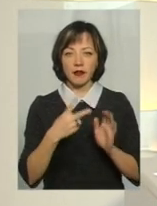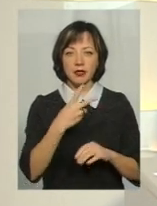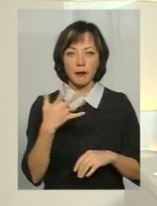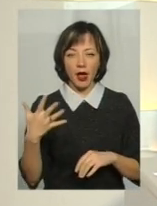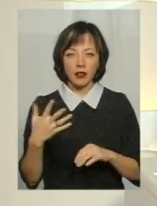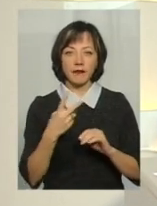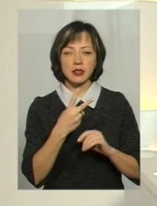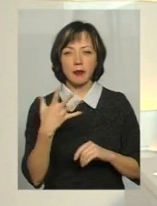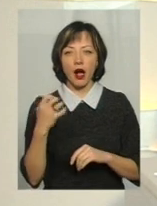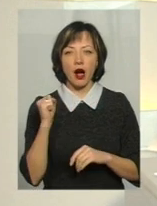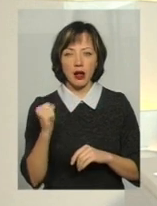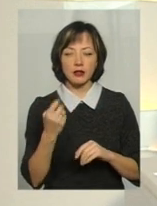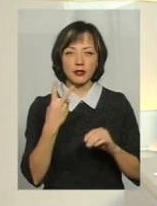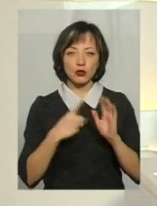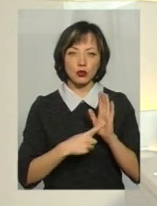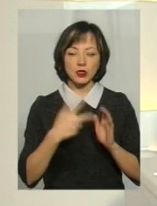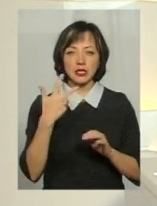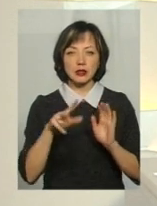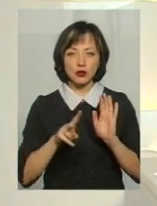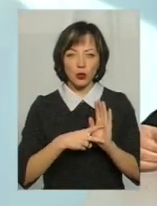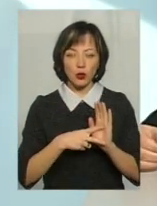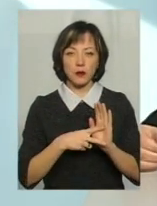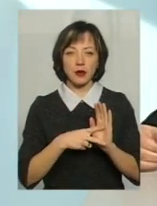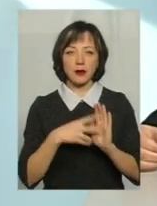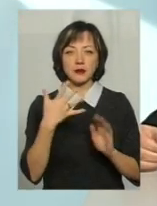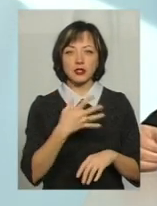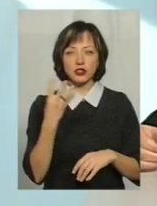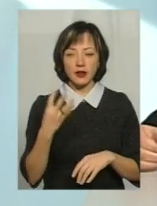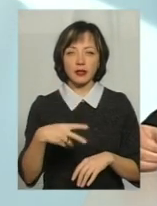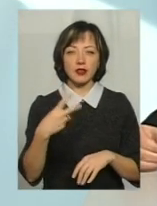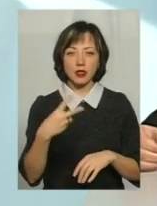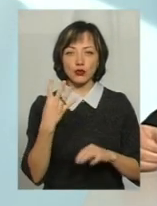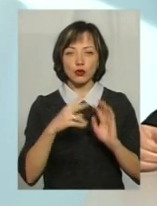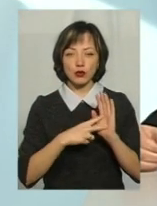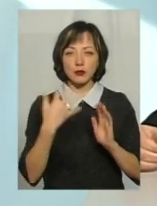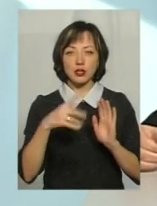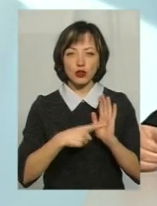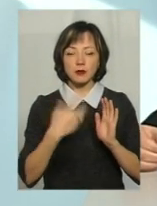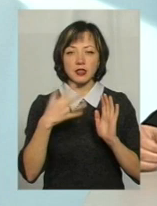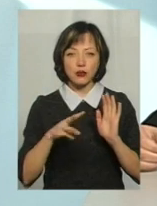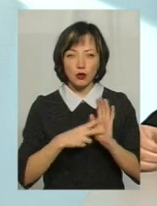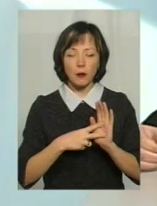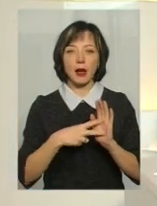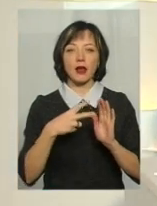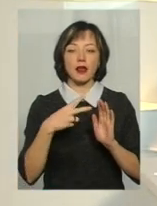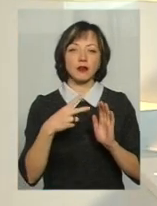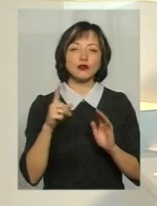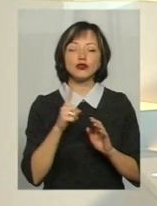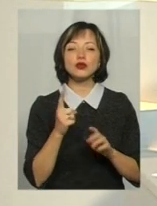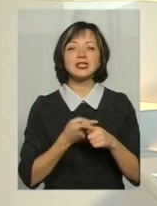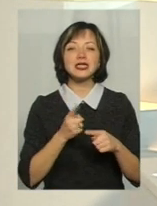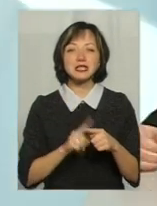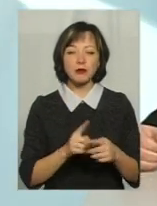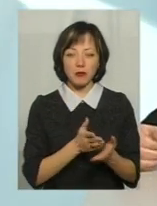-й, 25-й, 26-й, 37-й, 54-й, 20-й, 47-й, 56-й, 57-й, 58-й, 7-й. Що буде з ними?